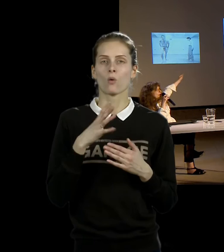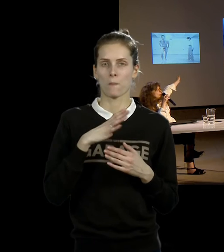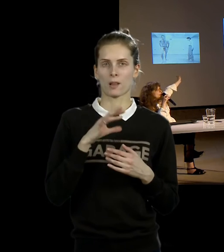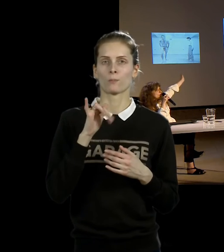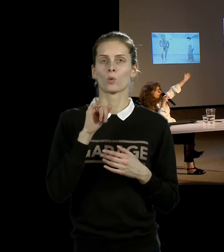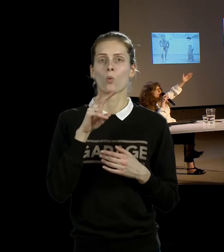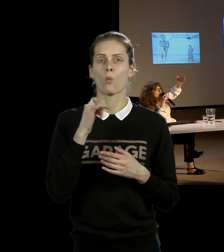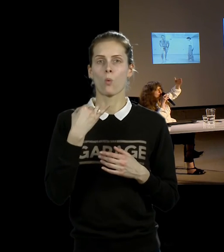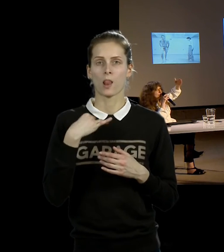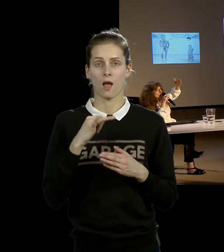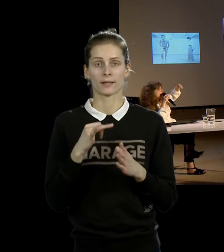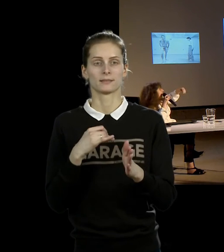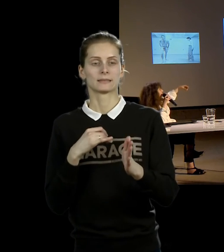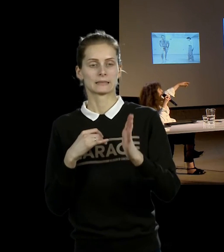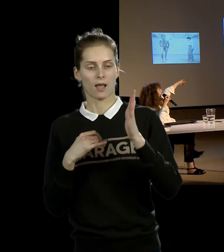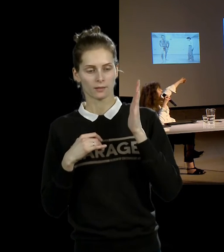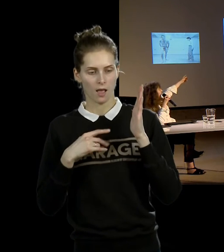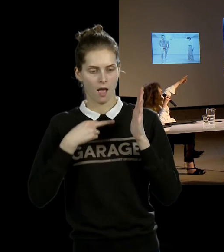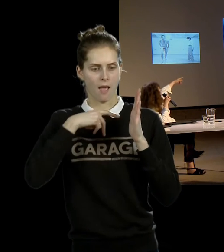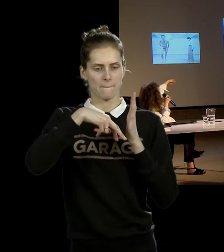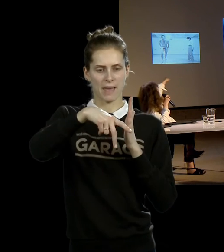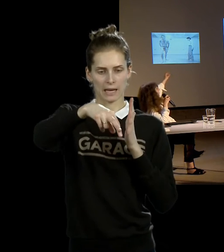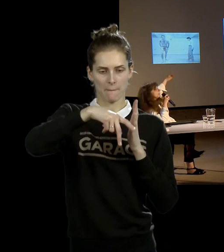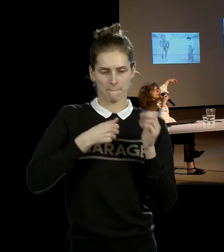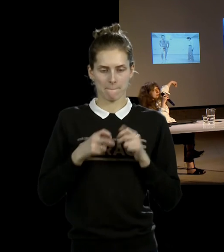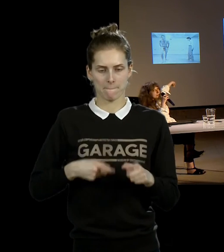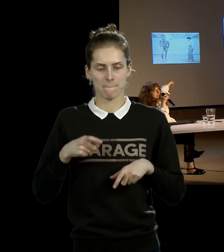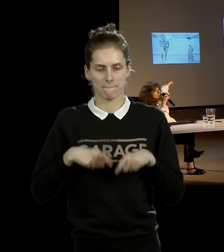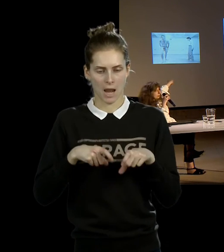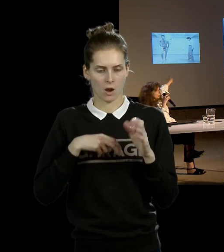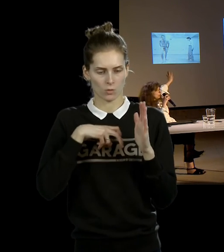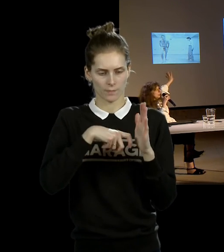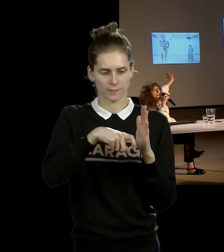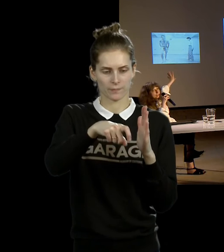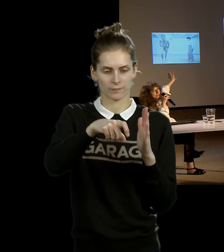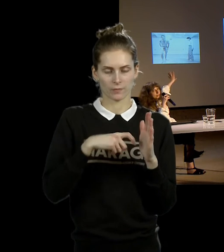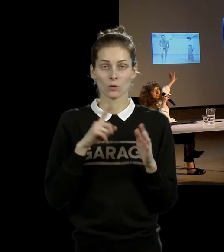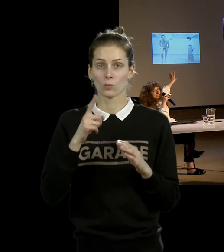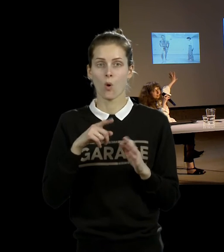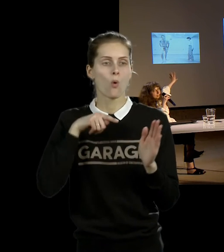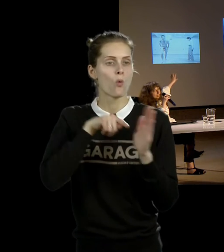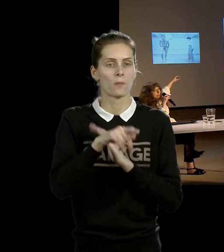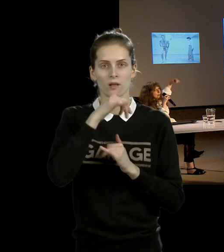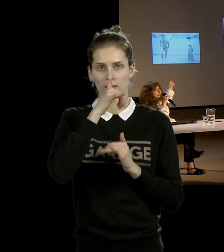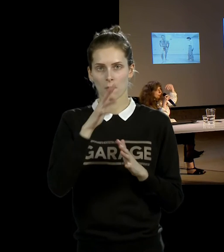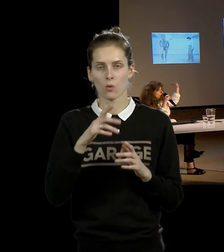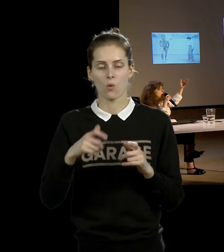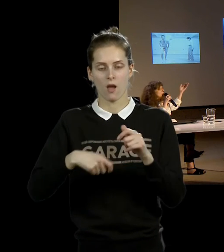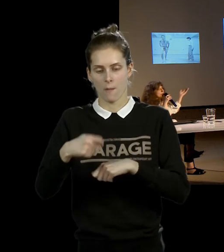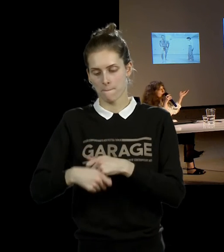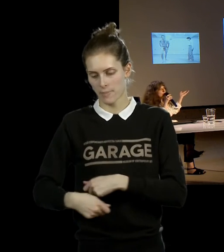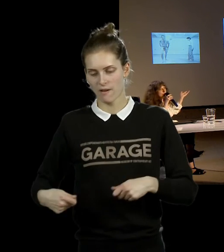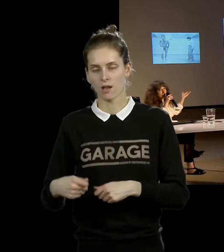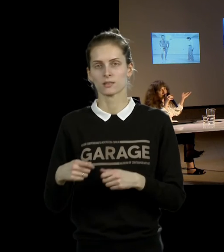он не может пробежать все пространство, потому что он привязан такой эластичной веревкой, он не может